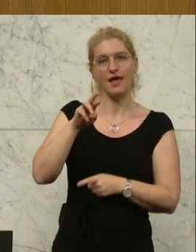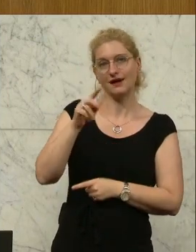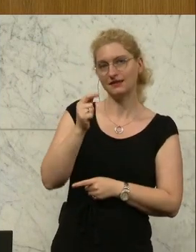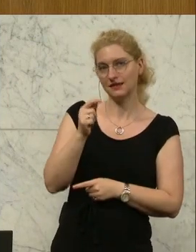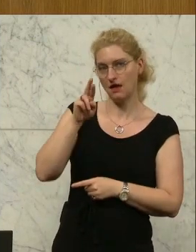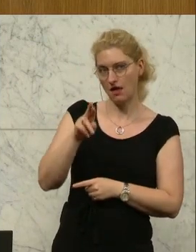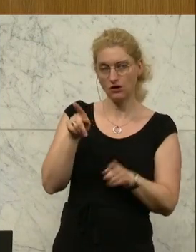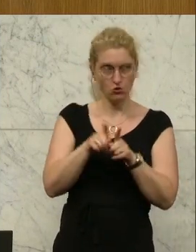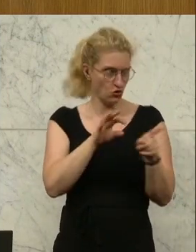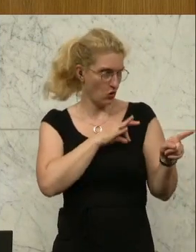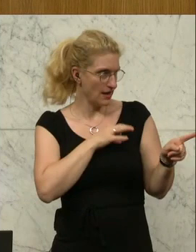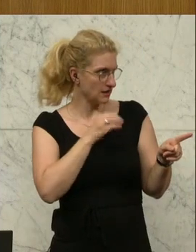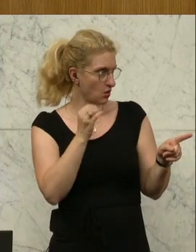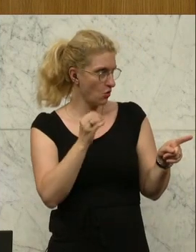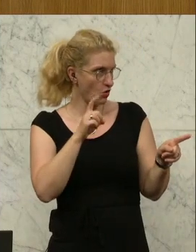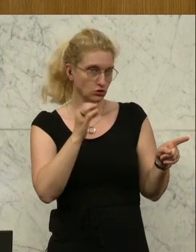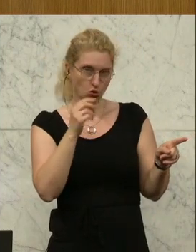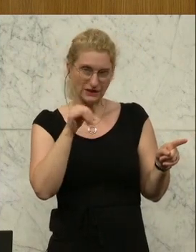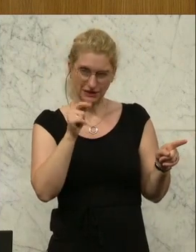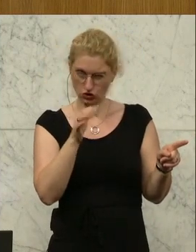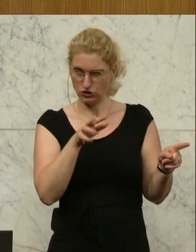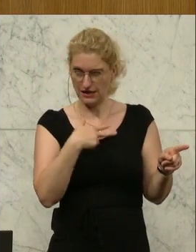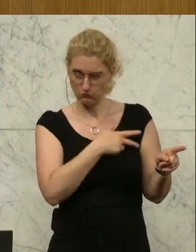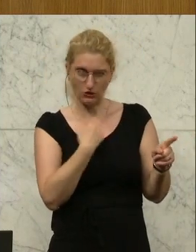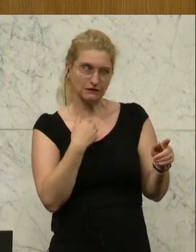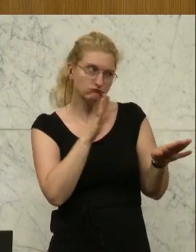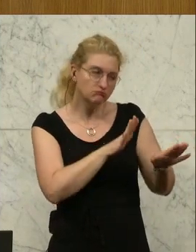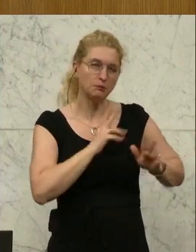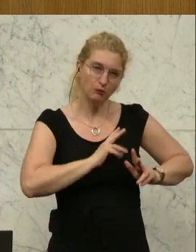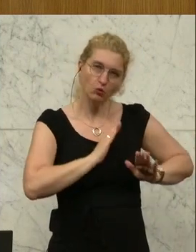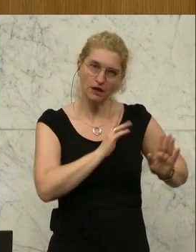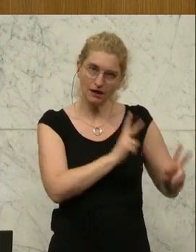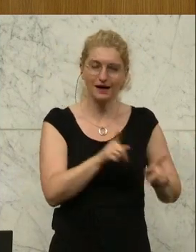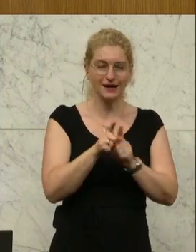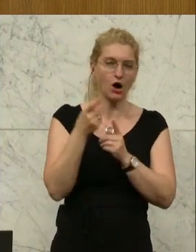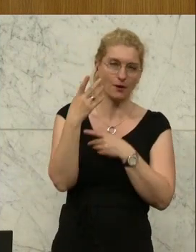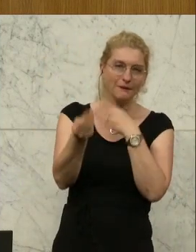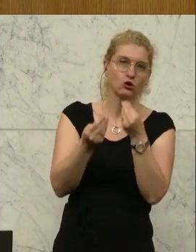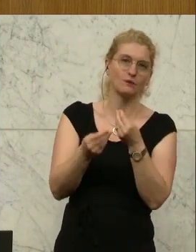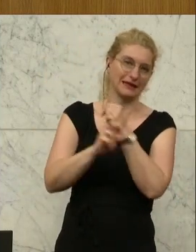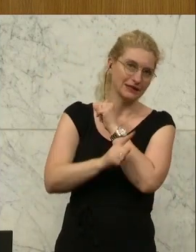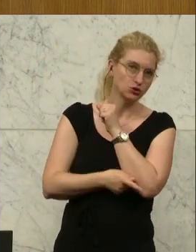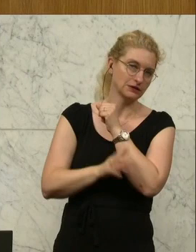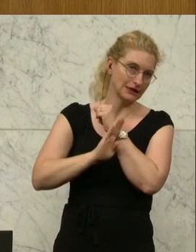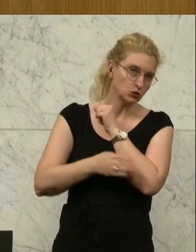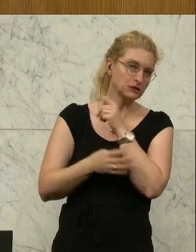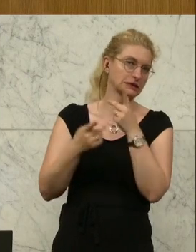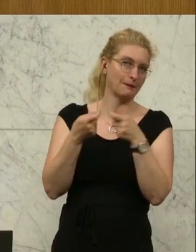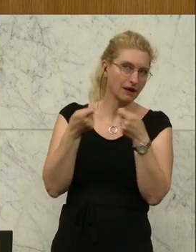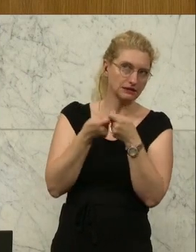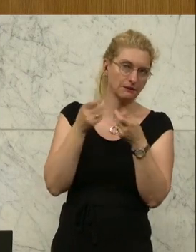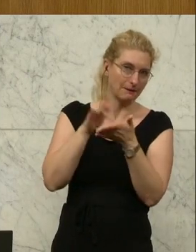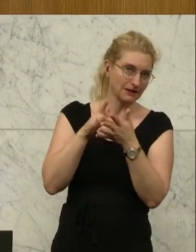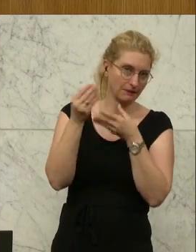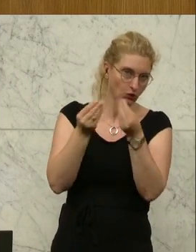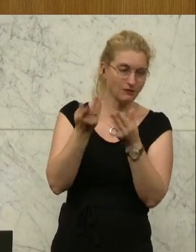den Kollegen Oxonitsch von der SPÖ kann ich beruhigen. Diese werden natürlich auch die entsprechenden Mittel und Maßnahmen und Normaldienste einrichten, um rasch